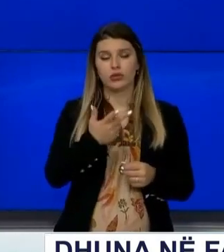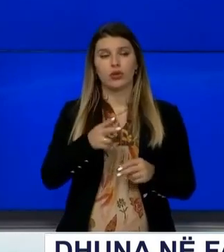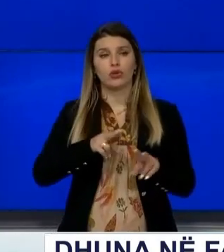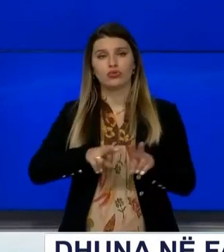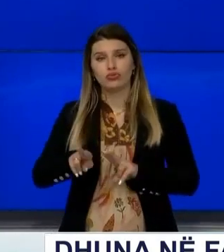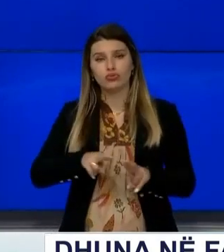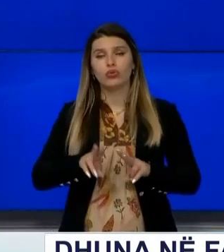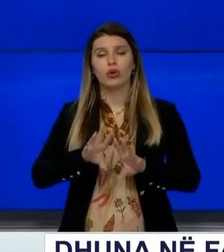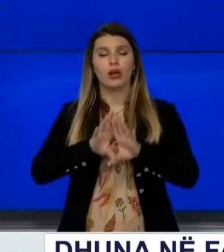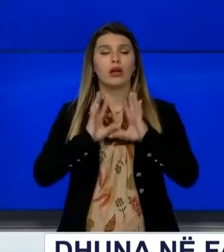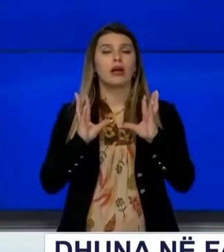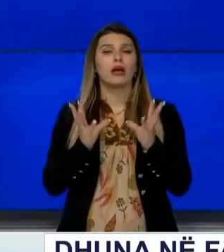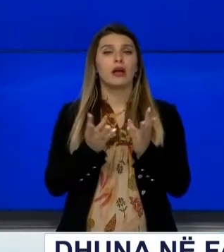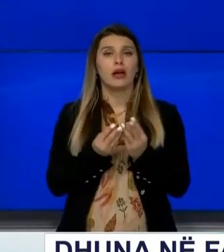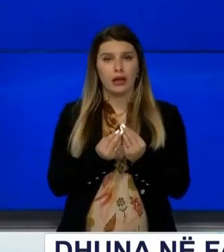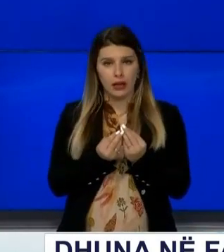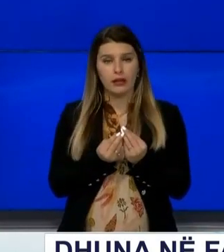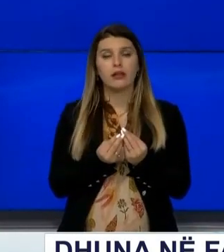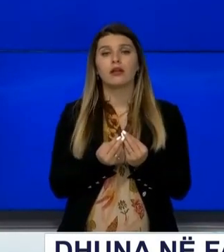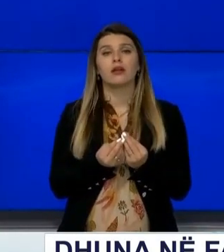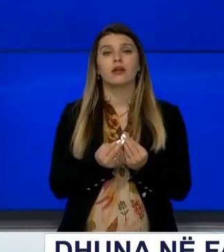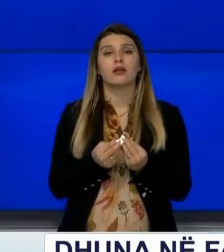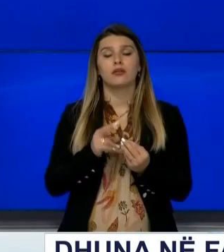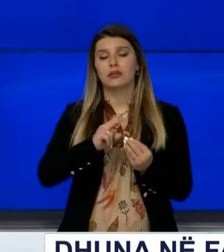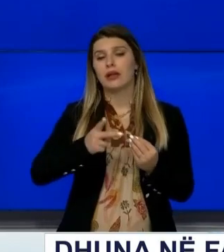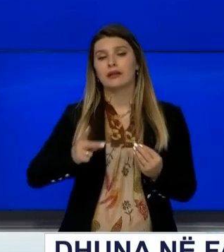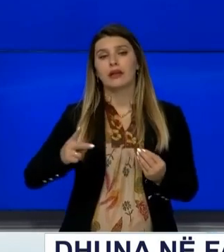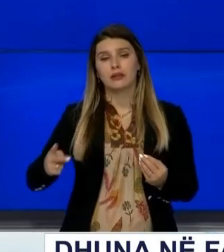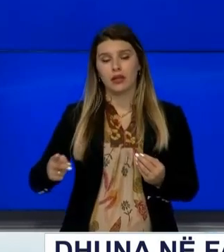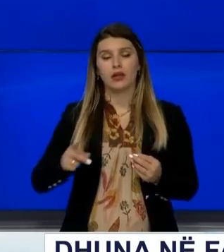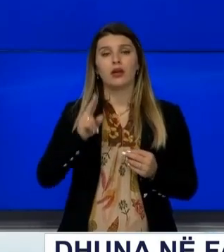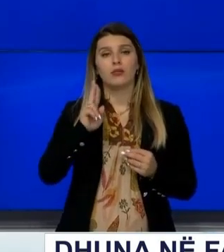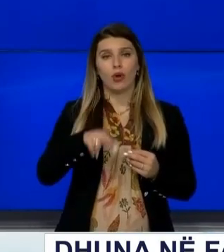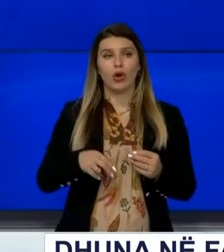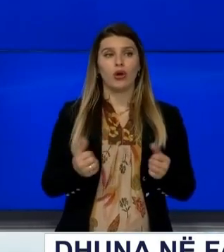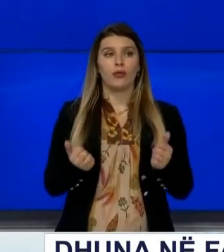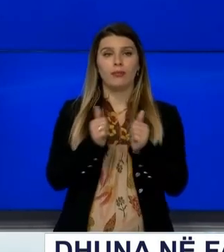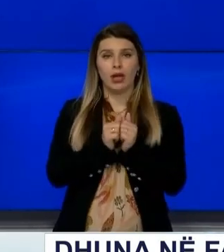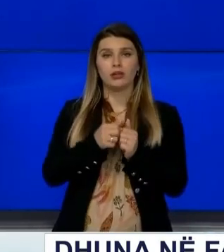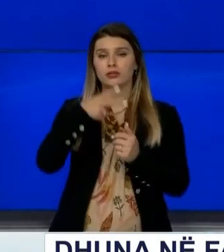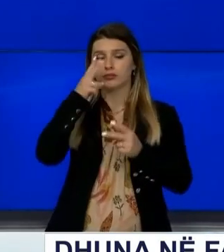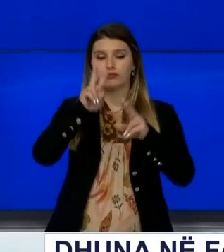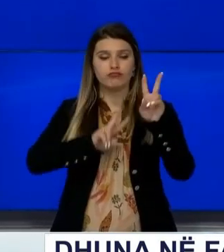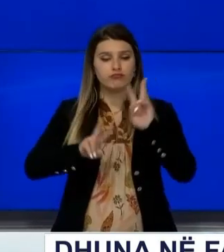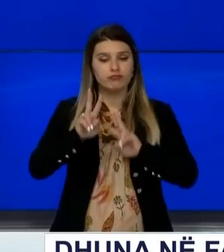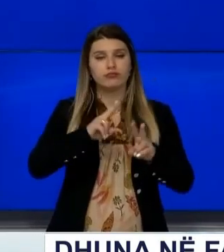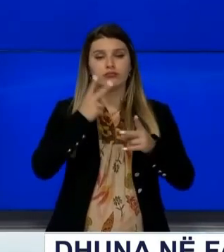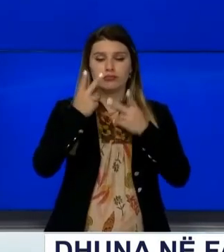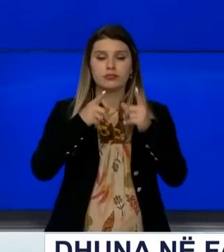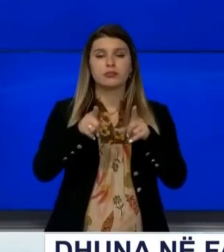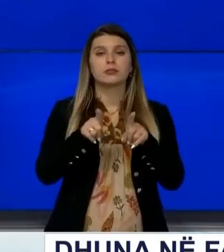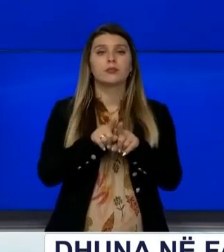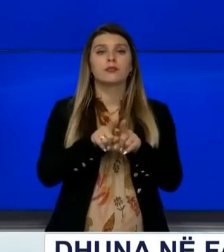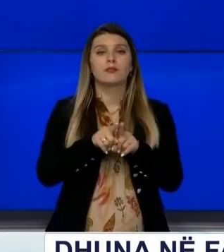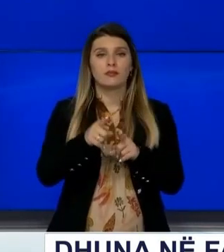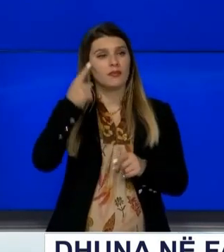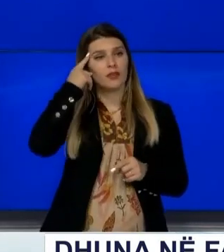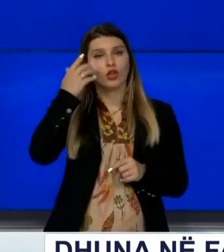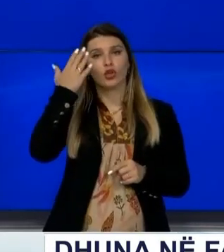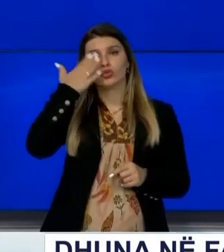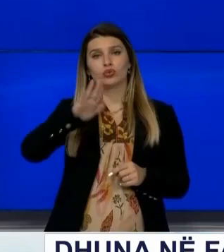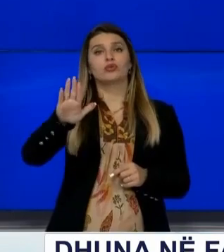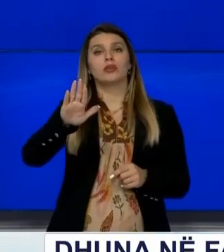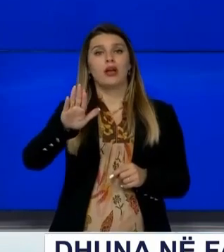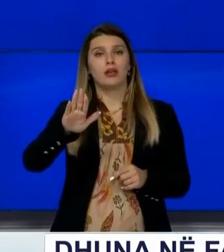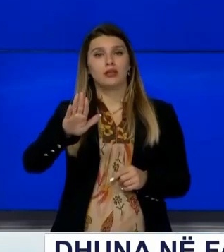prokuroria gjithsore dhe të tjera I trajtojnë në kuptimin si storje suksesi me gjithate